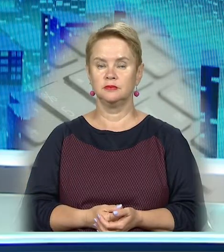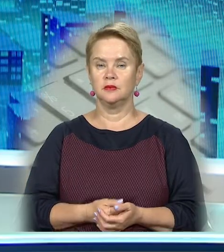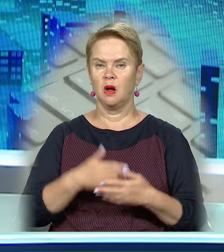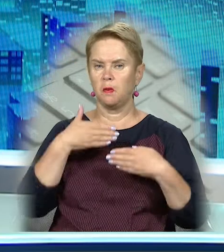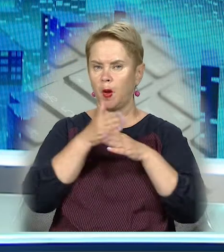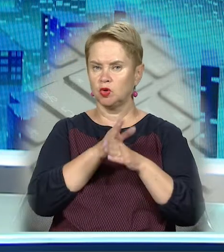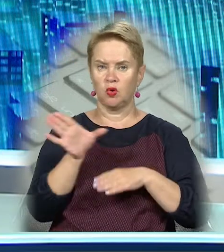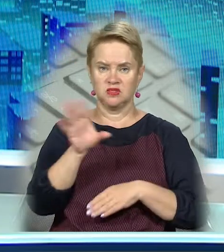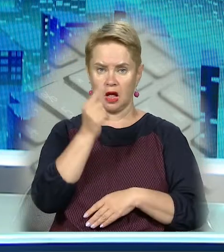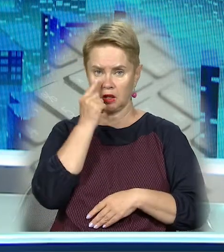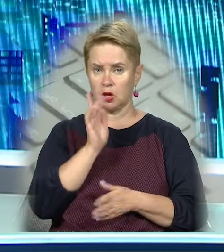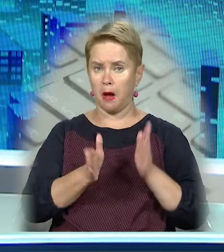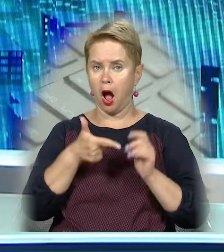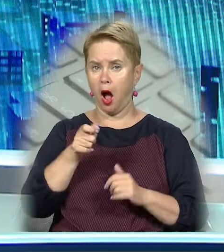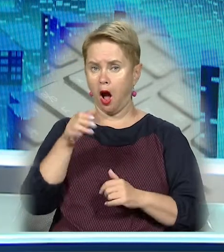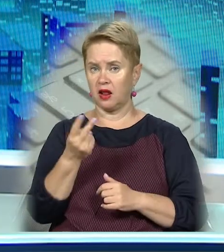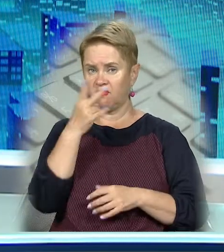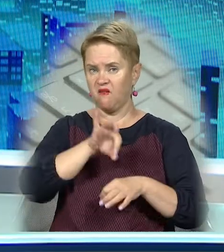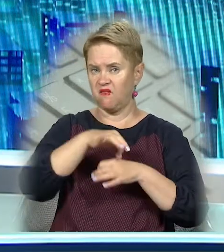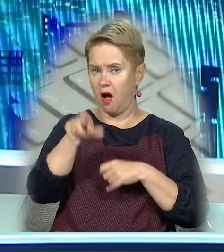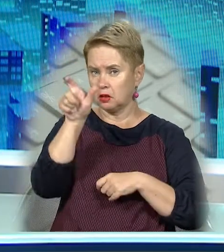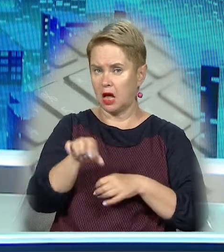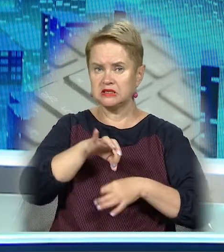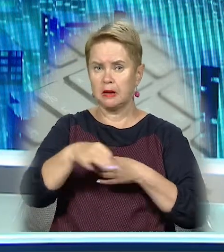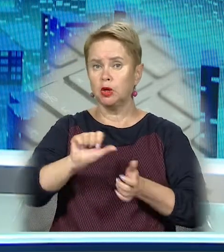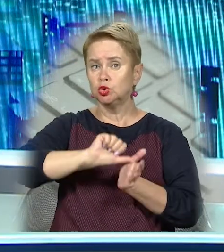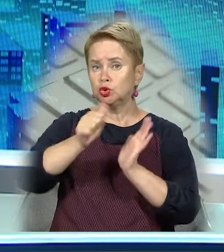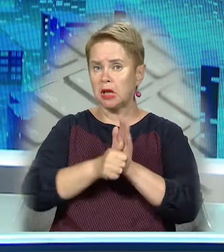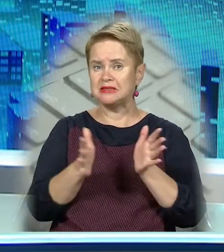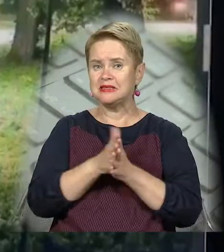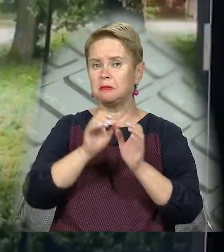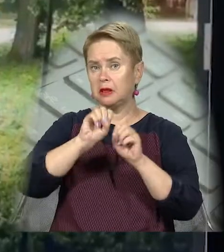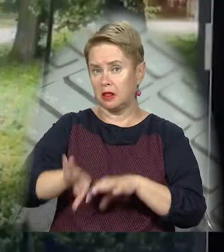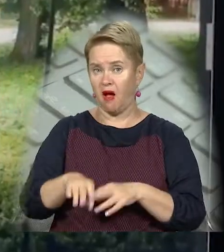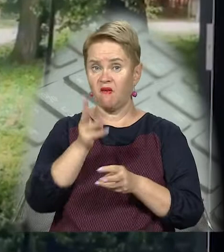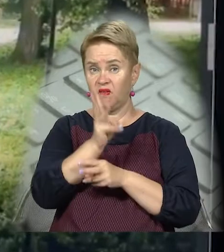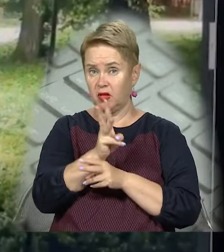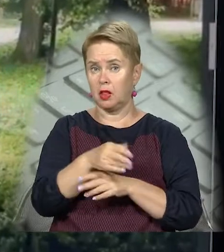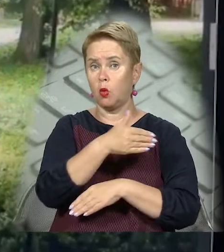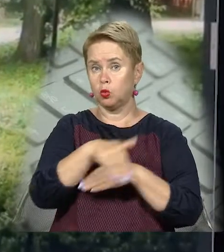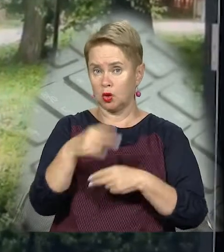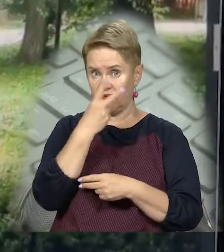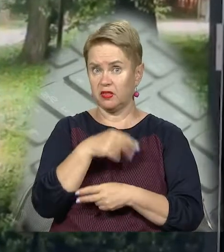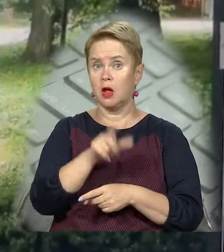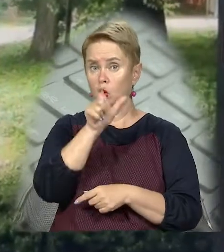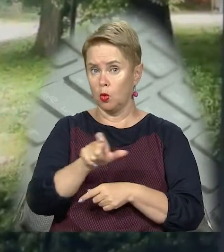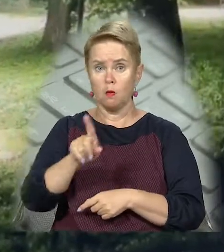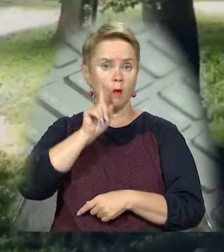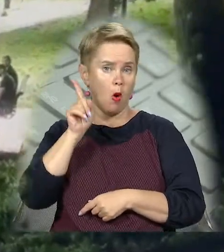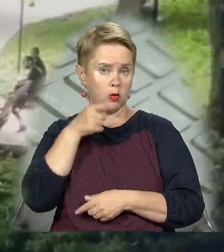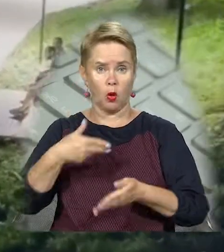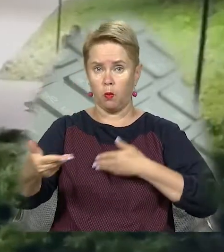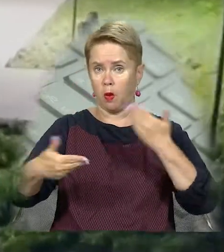Потручили у всіх на очах. У парку Гагаріна двоє вандалів, зламали 16 смітників. На відео з вуличних камер спостереження видно, як